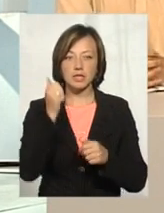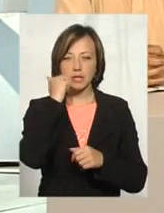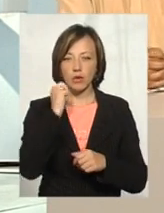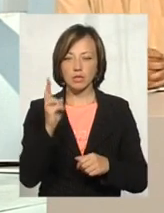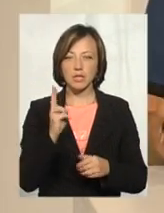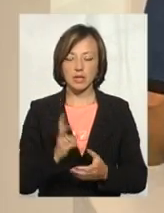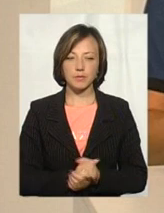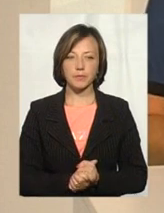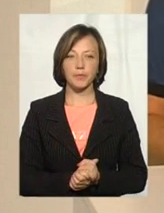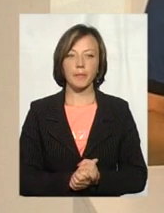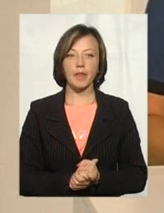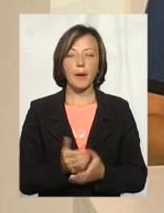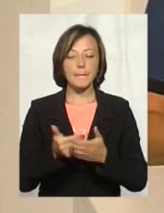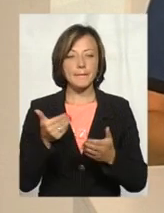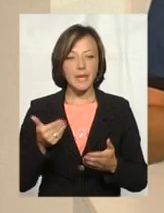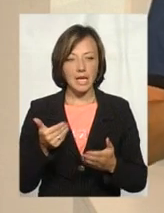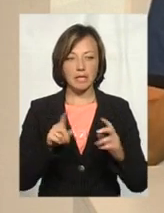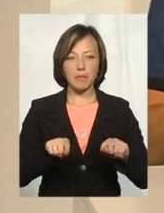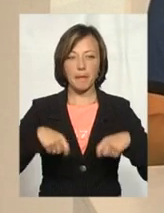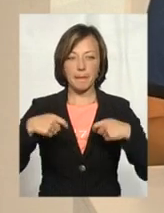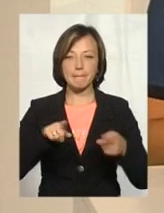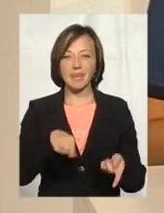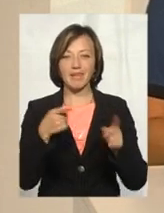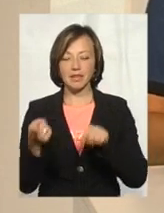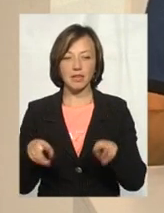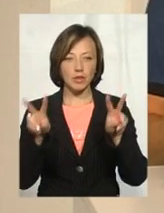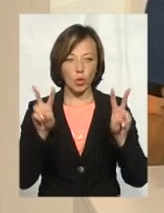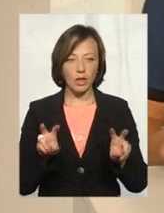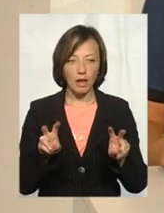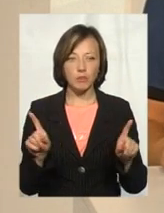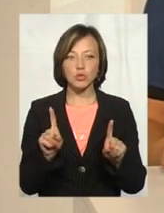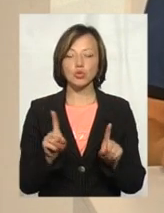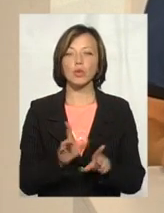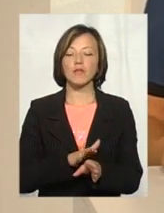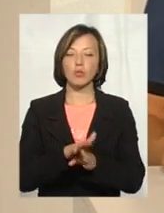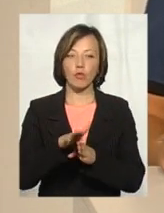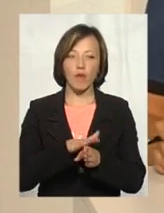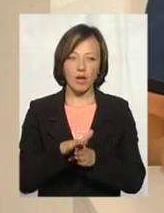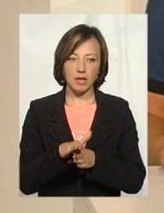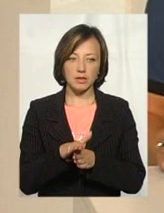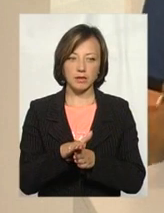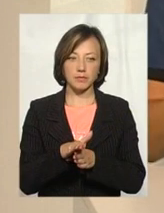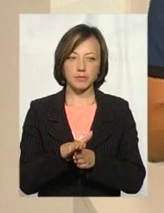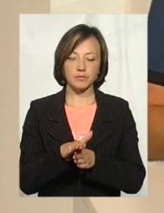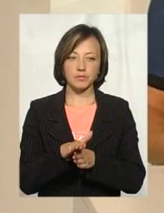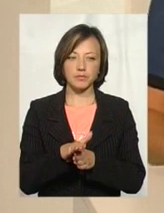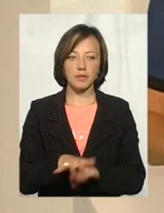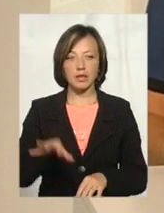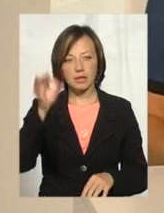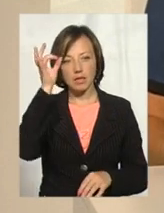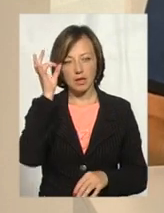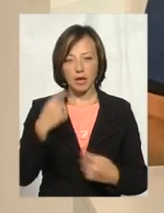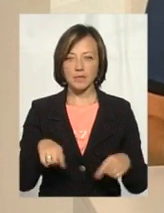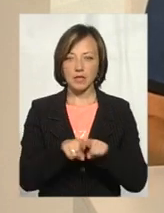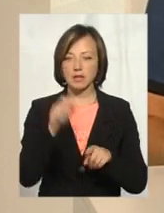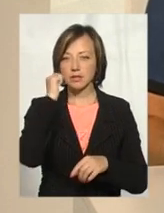дуже. Ну, а перед тим, як все ж таки перейти до самої теми, що в нас відбувається, ну, згадаємо все